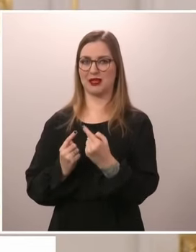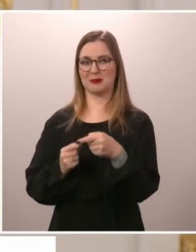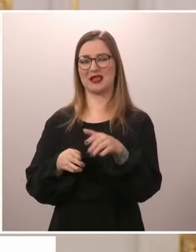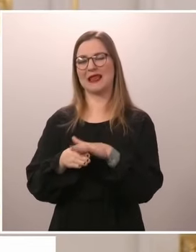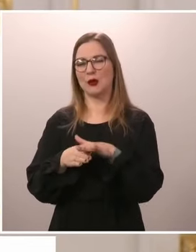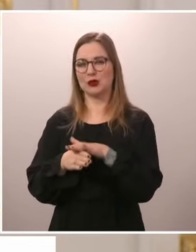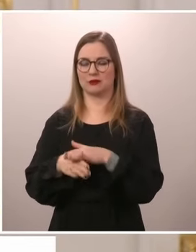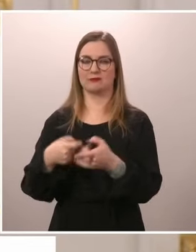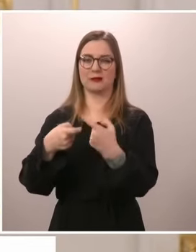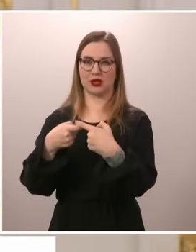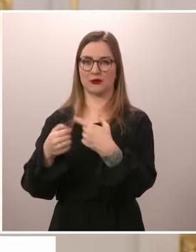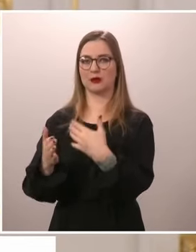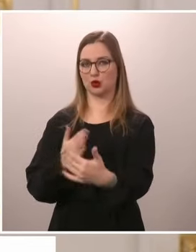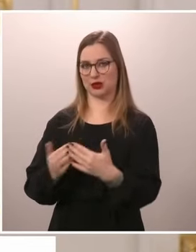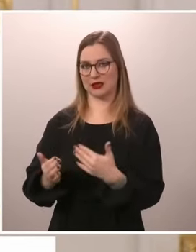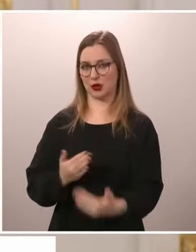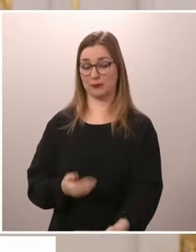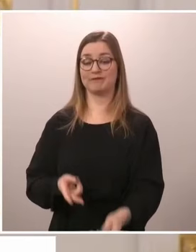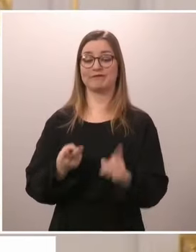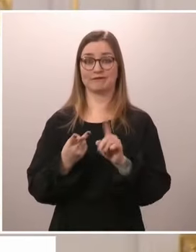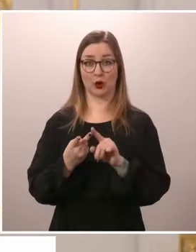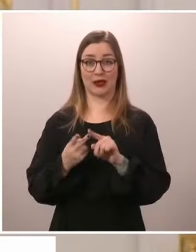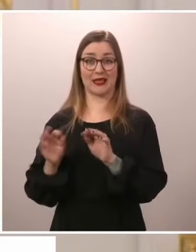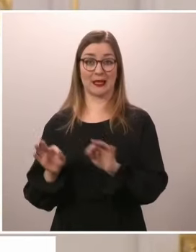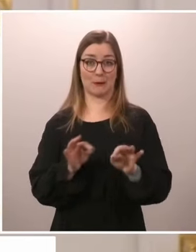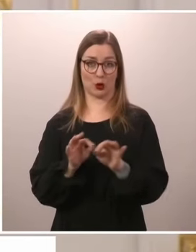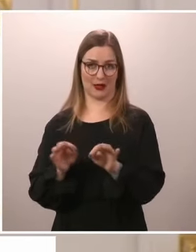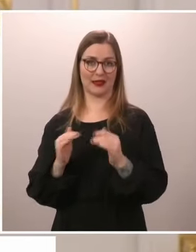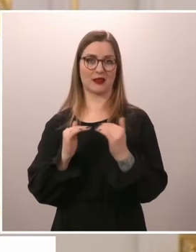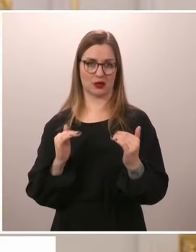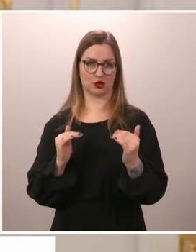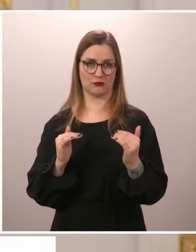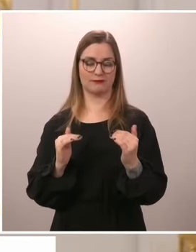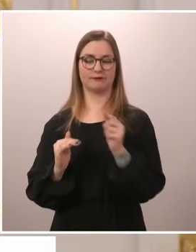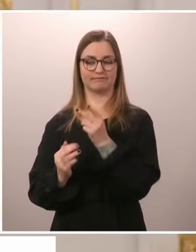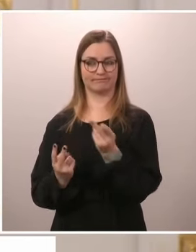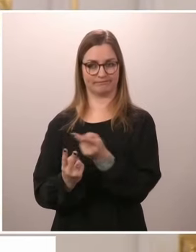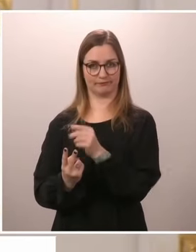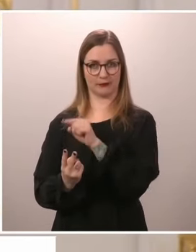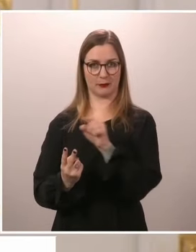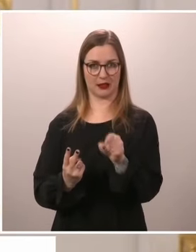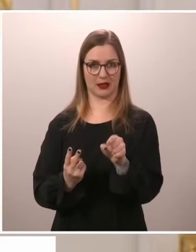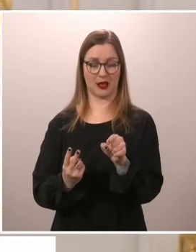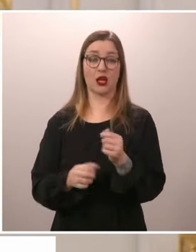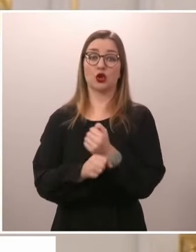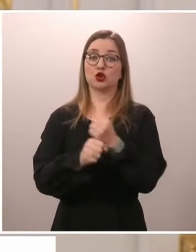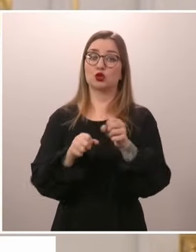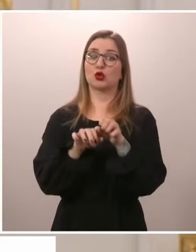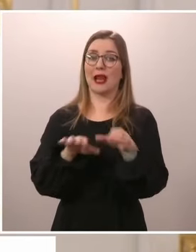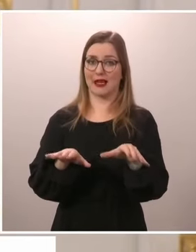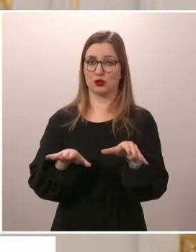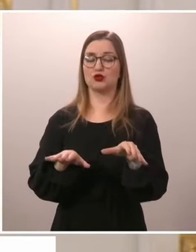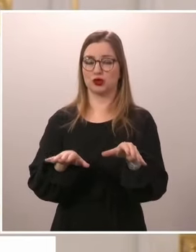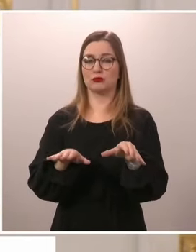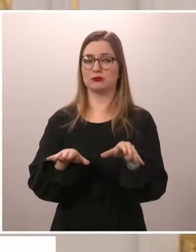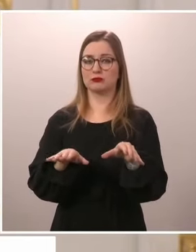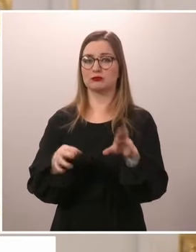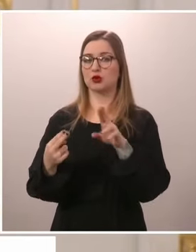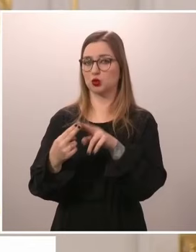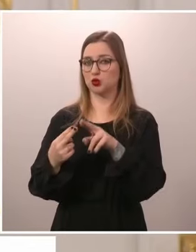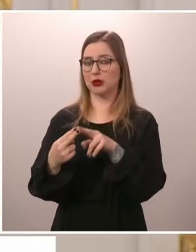työskentelyä. toinen on tietysti sitten diplomaattitaso, eli meidän suurlähetystön suhteet vaikkapa